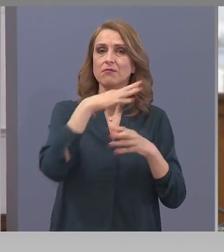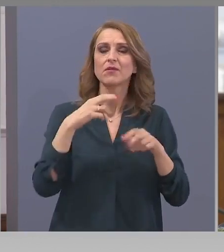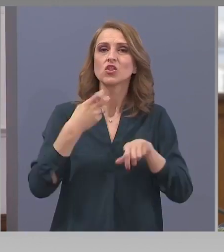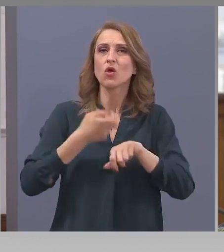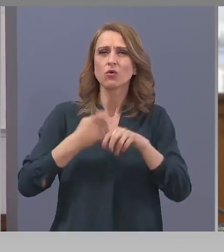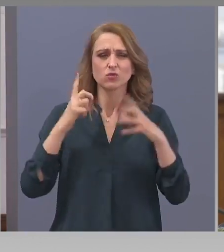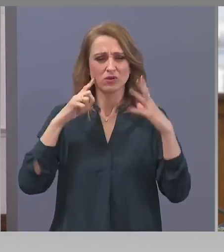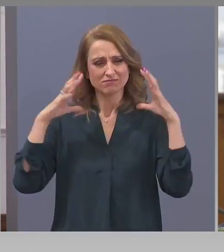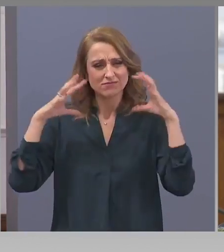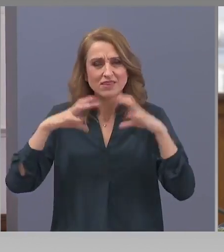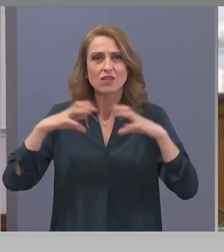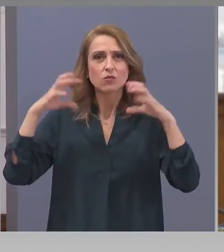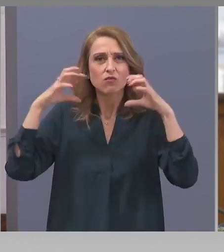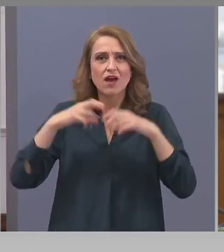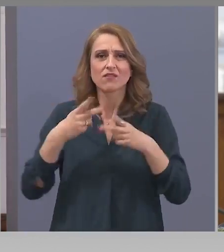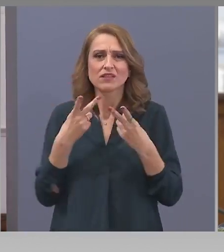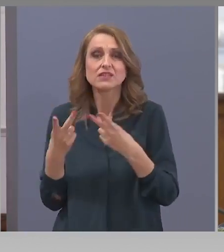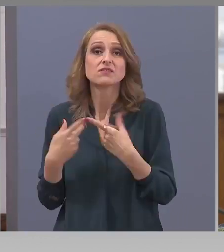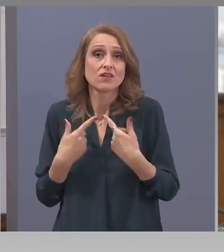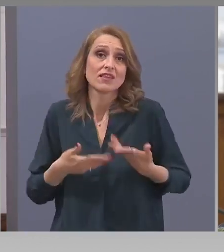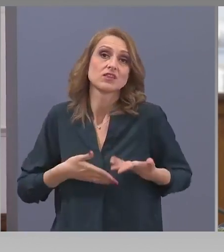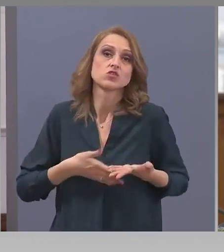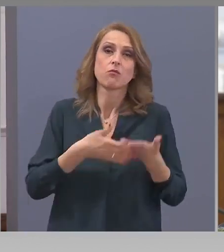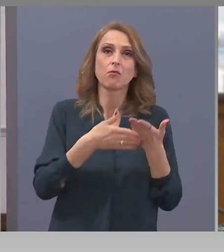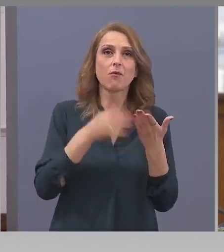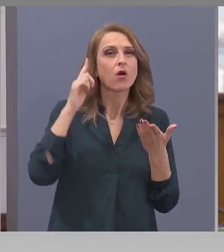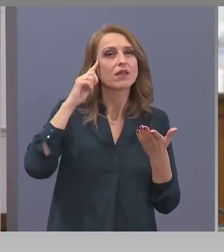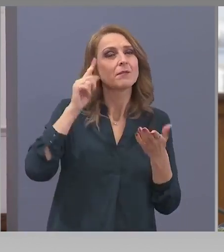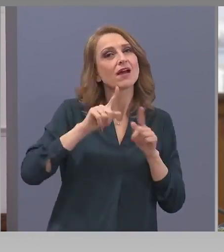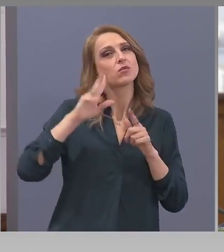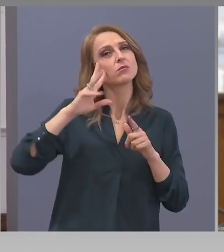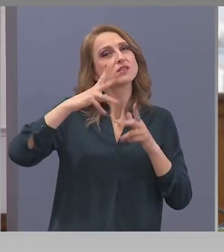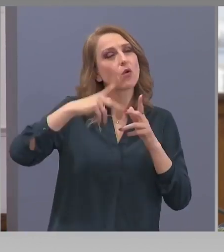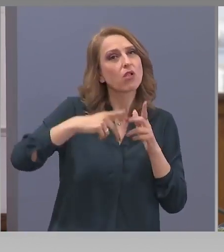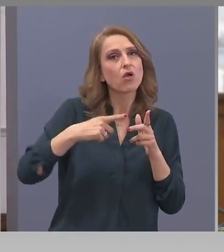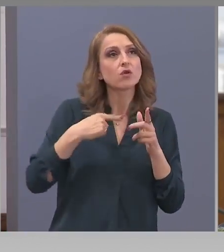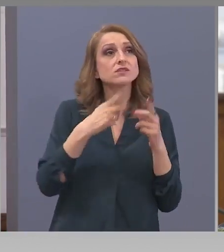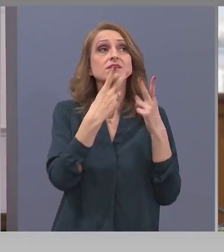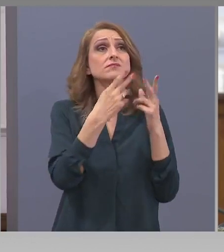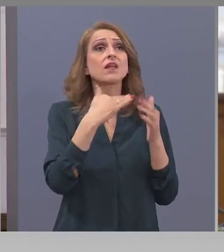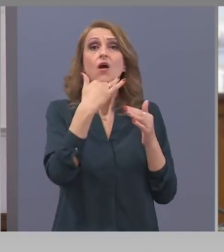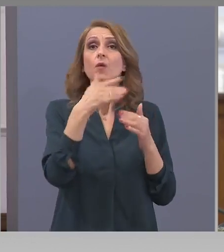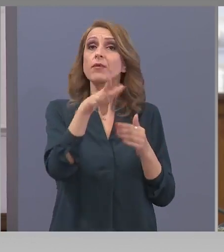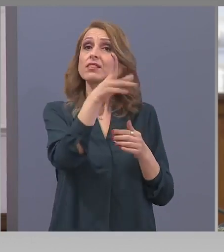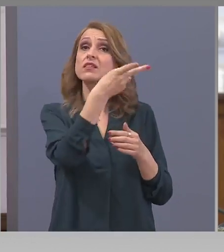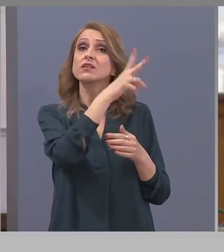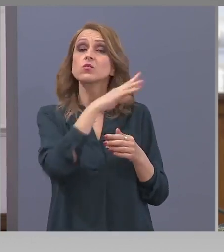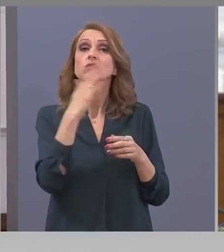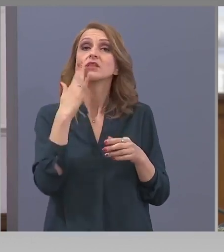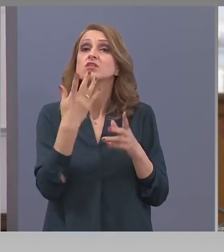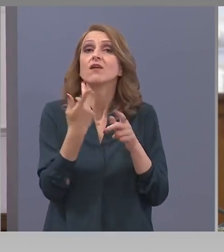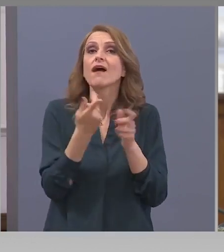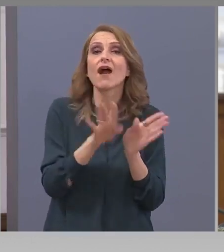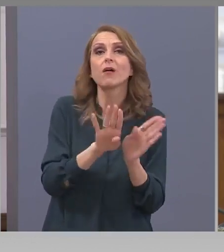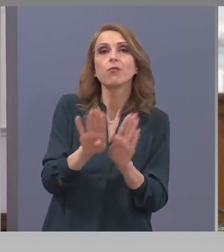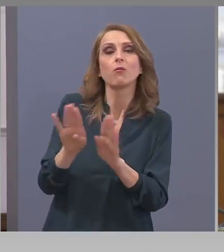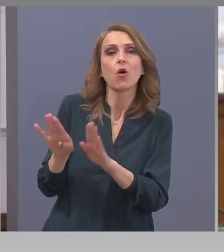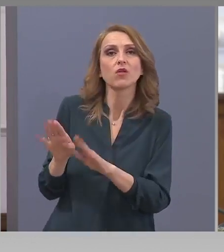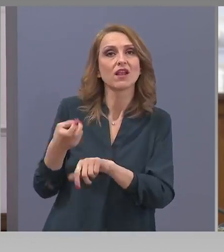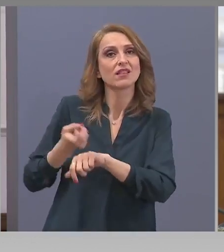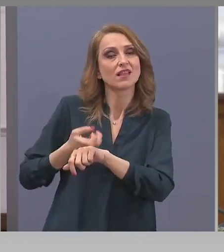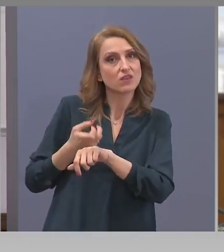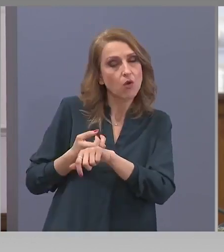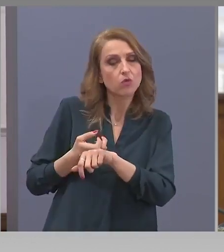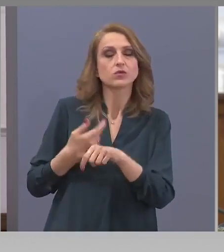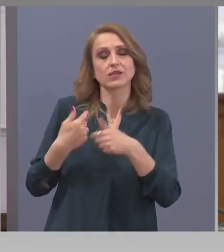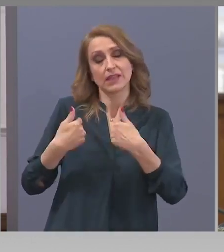ние ще използваме това, което те знаят, направили са, формулирали са.